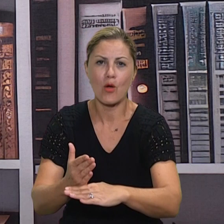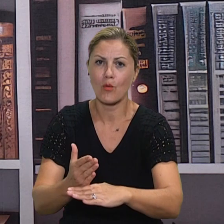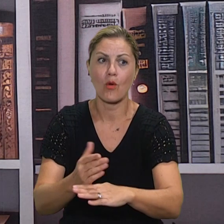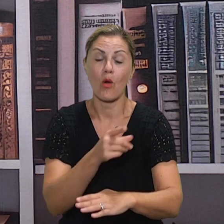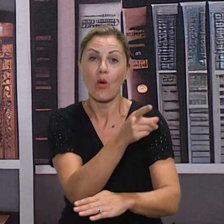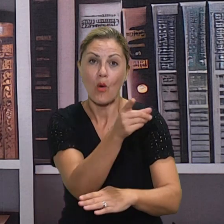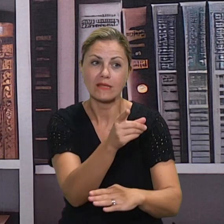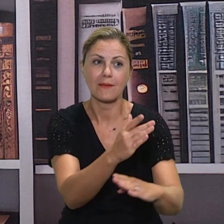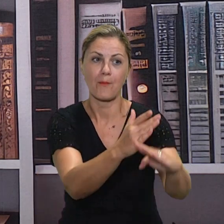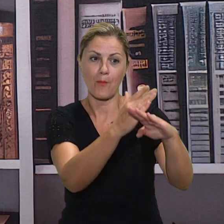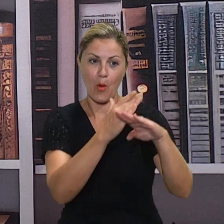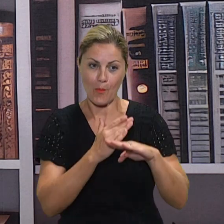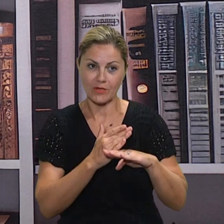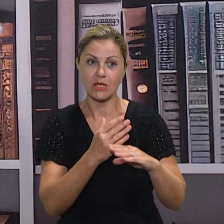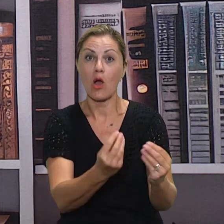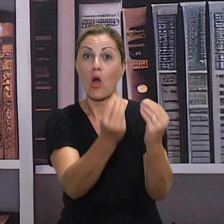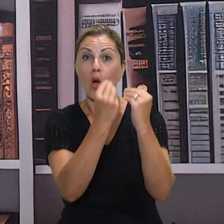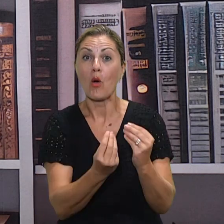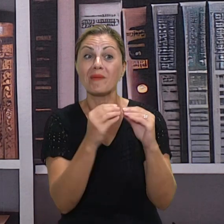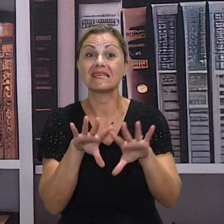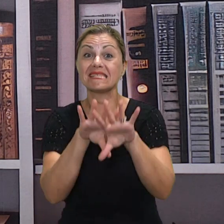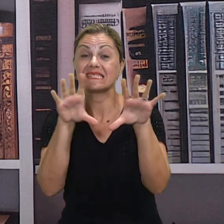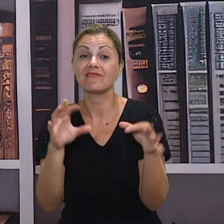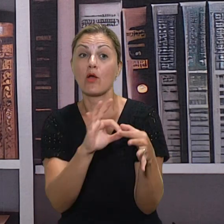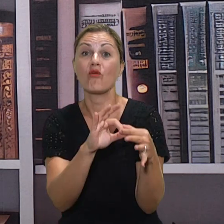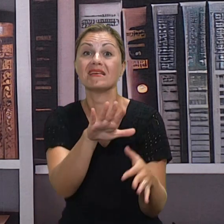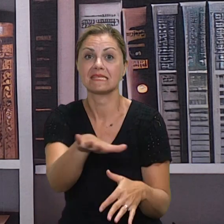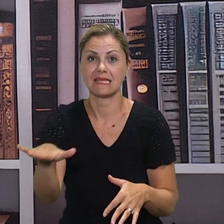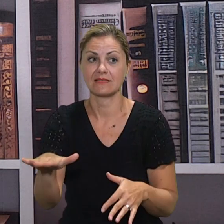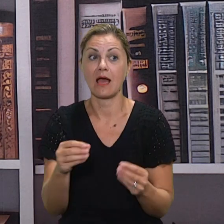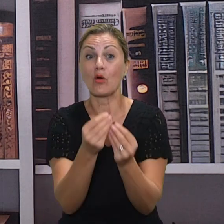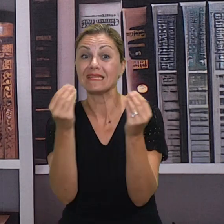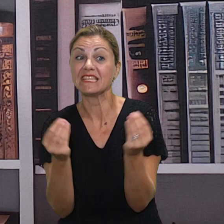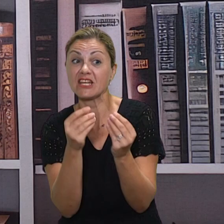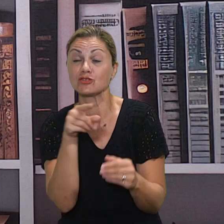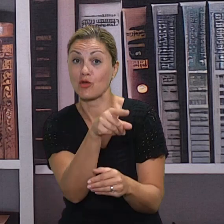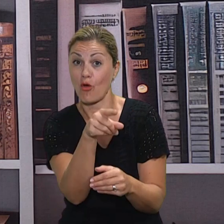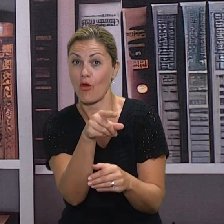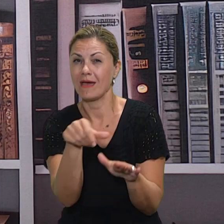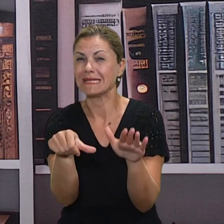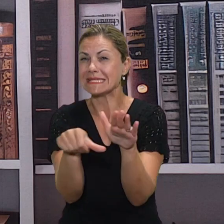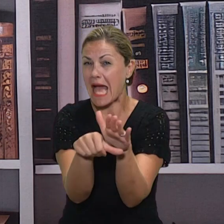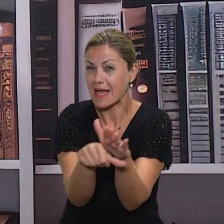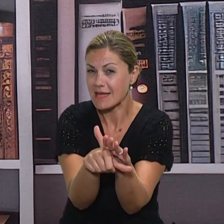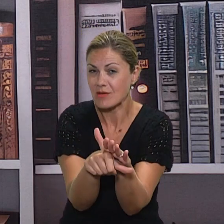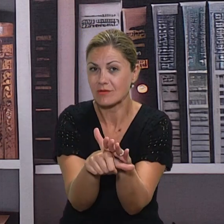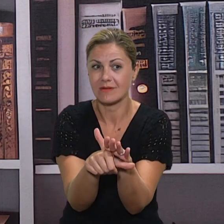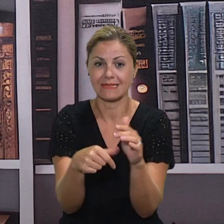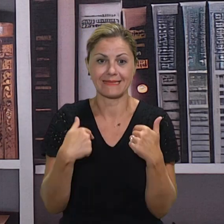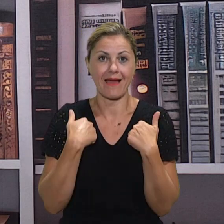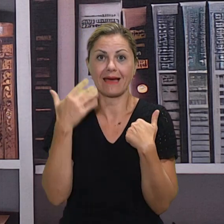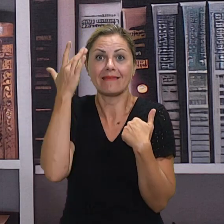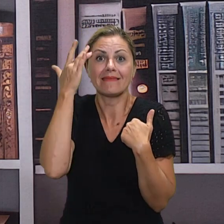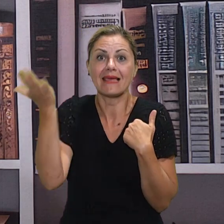Potrebno mi je znati sve o njihovoj djeci i da zajedno možemo izgraditi ih u dobre ljude koji, osim što će imati znanje,